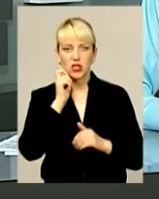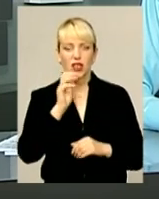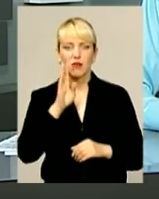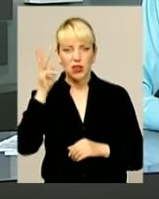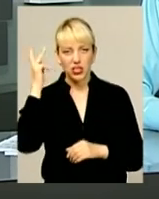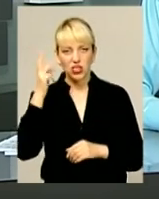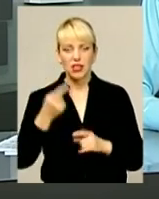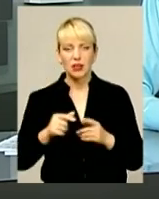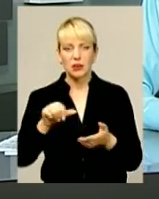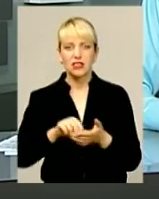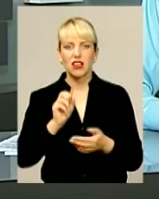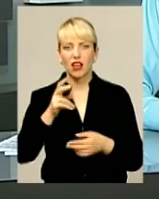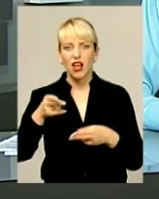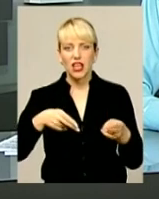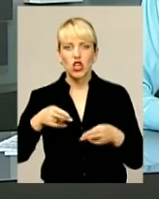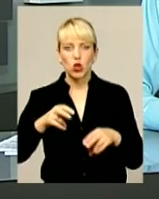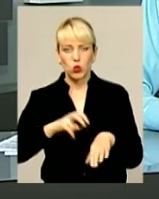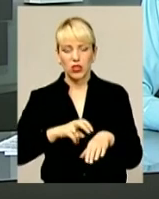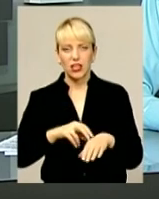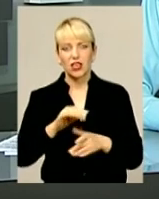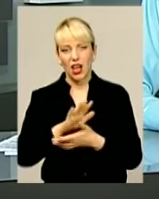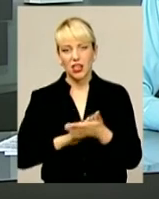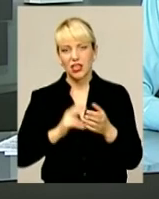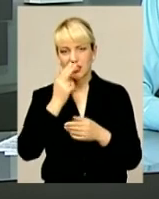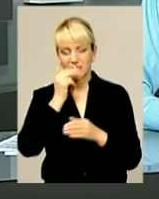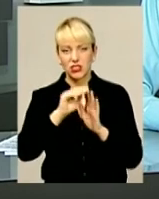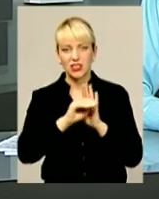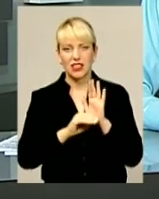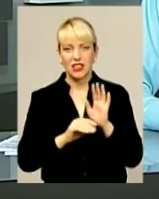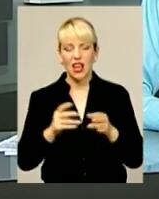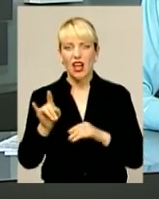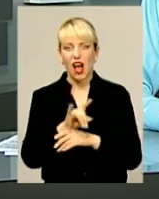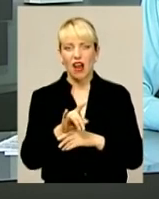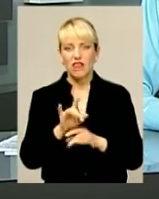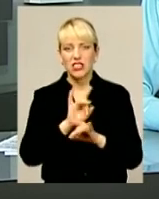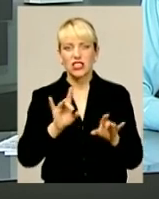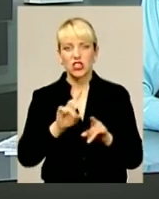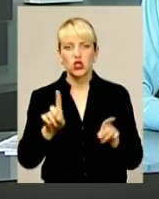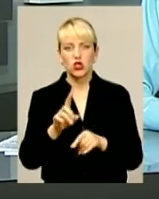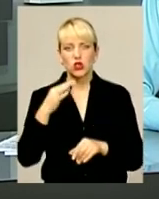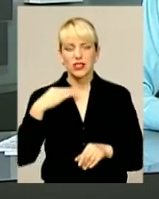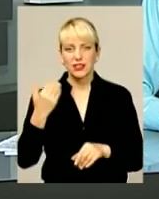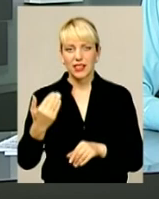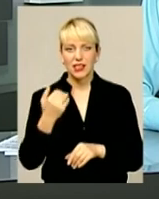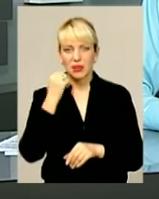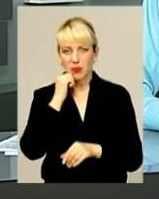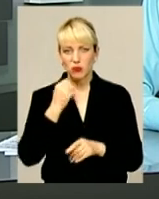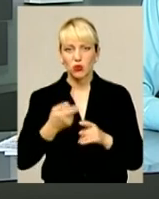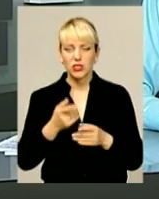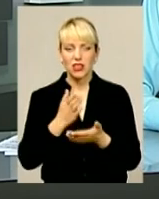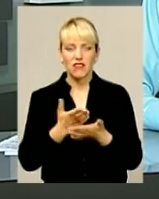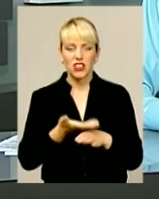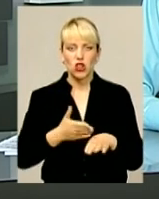представився лікарем-хірургом, а далі вже за звичним сценарієм. Аферист повідомив, що син знаходиться у тяжкому стані, потребує